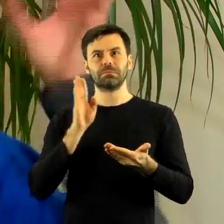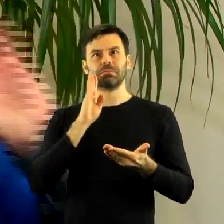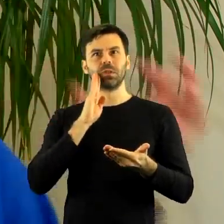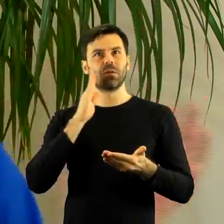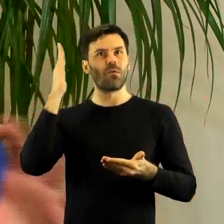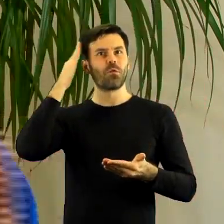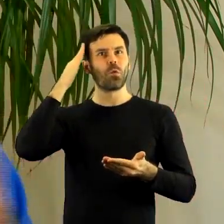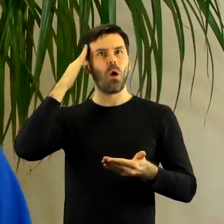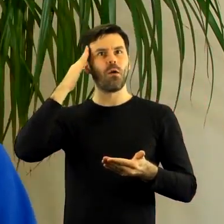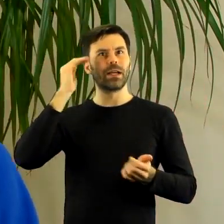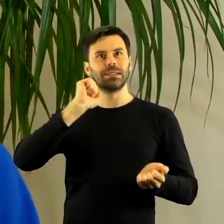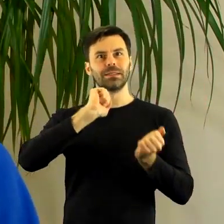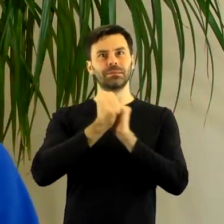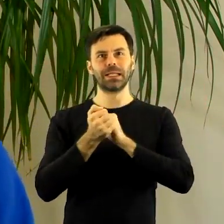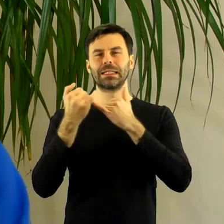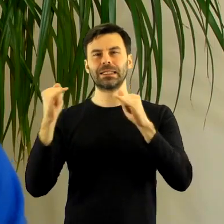publicznej,